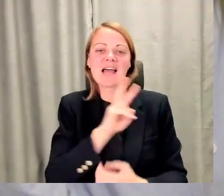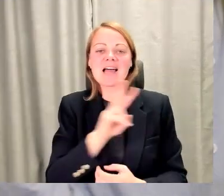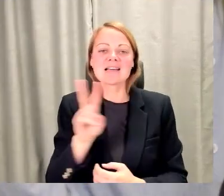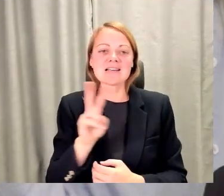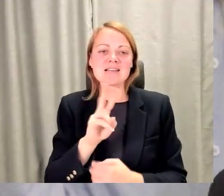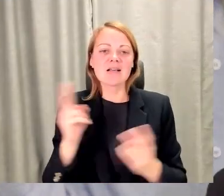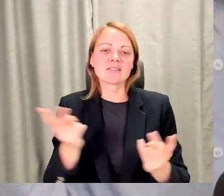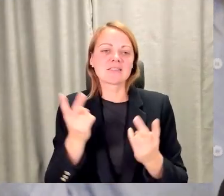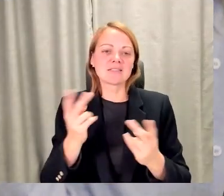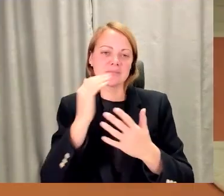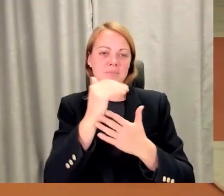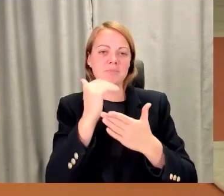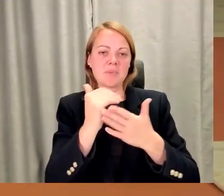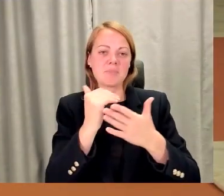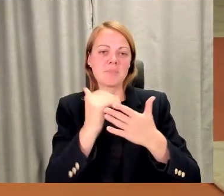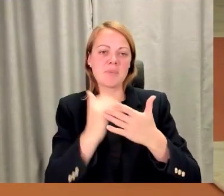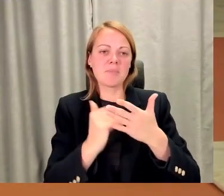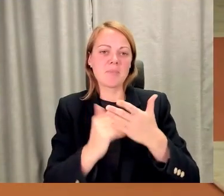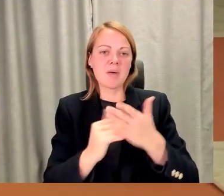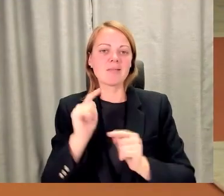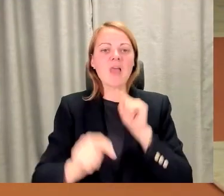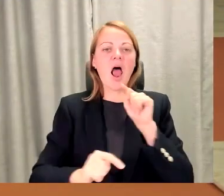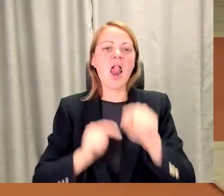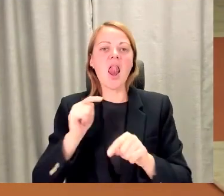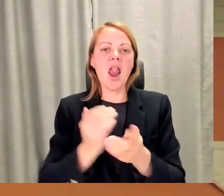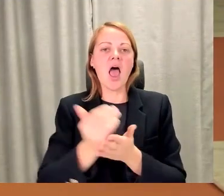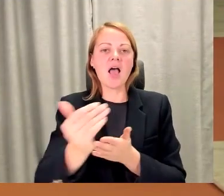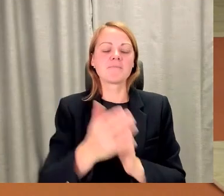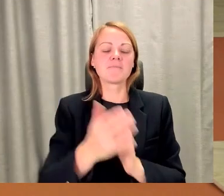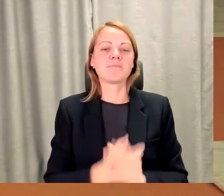ko mēs varam spērt tālāk jau? Mēs varam pirmkārt,